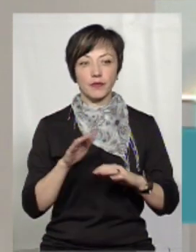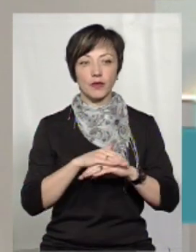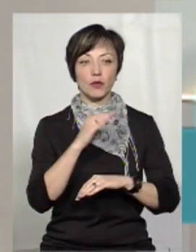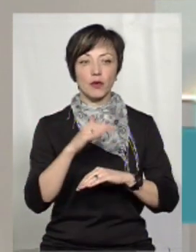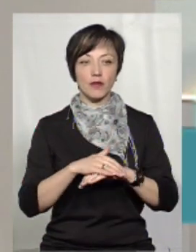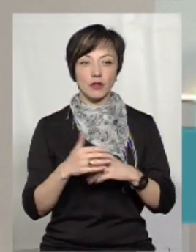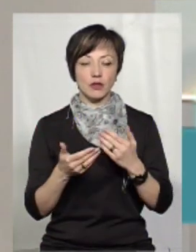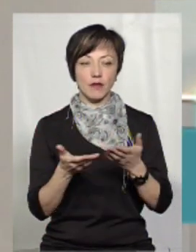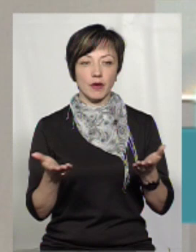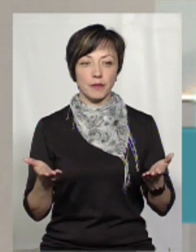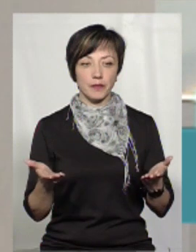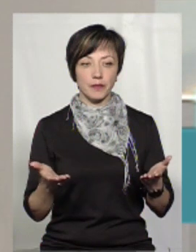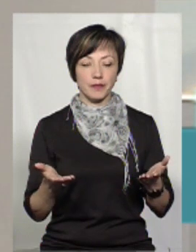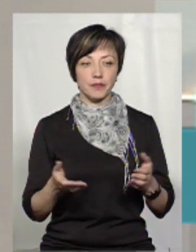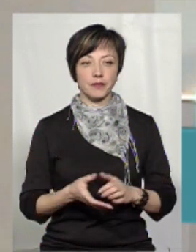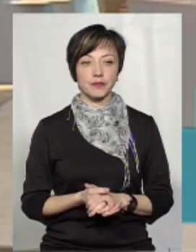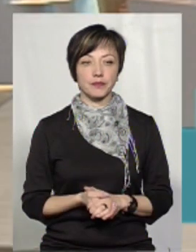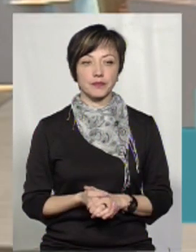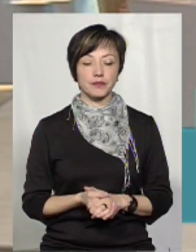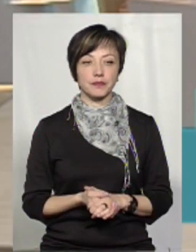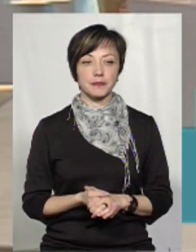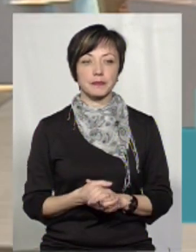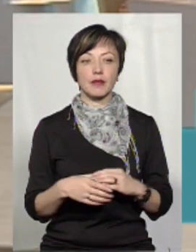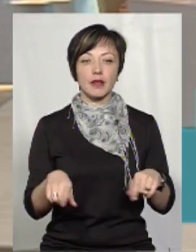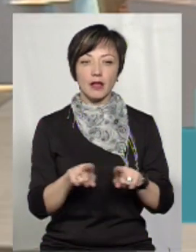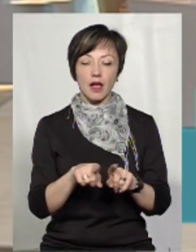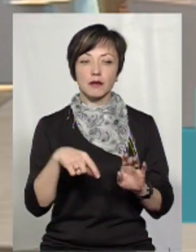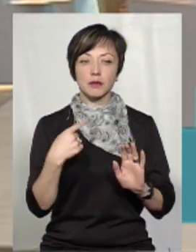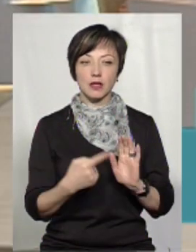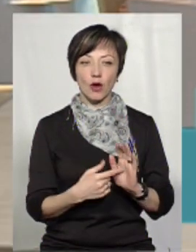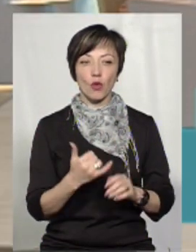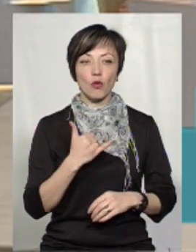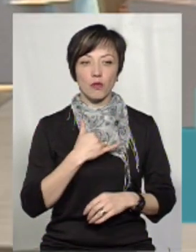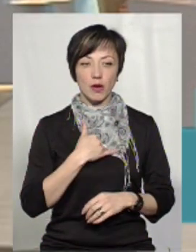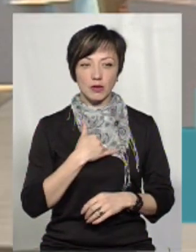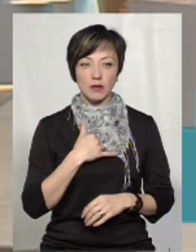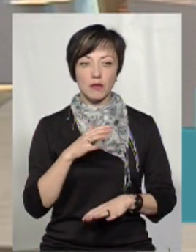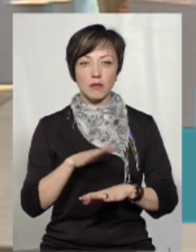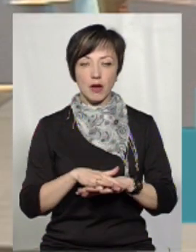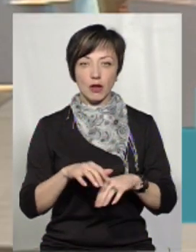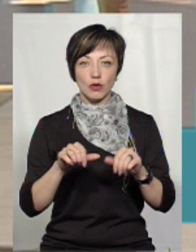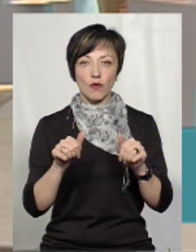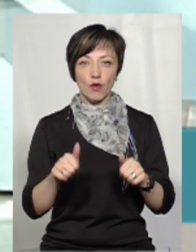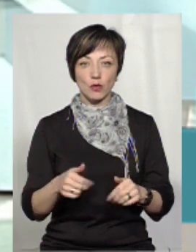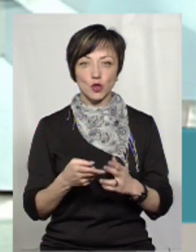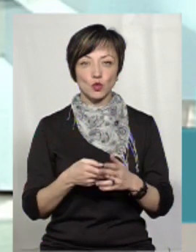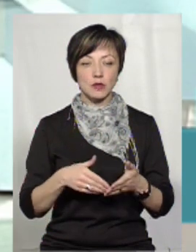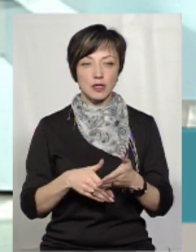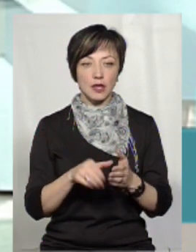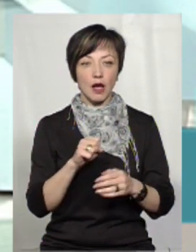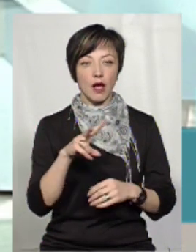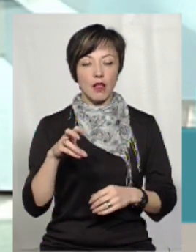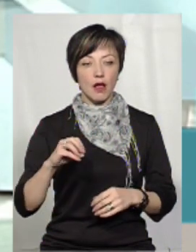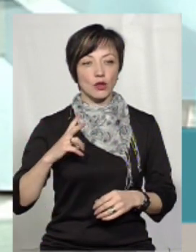Доброго вечора вам. Здрастуйте. Таке запитання. У мене на доньку оформлена субсидія, але